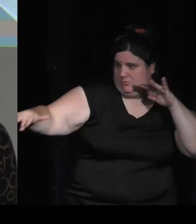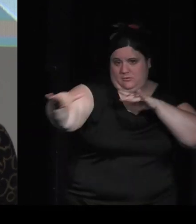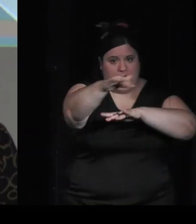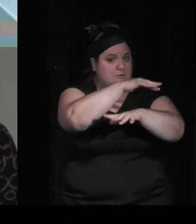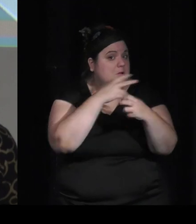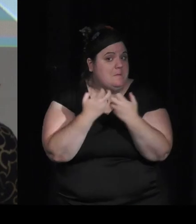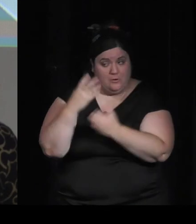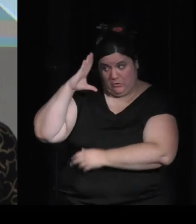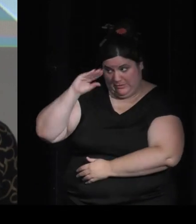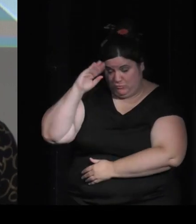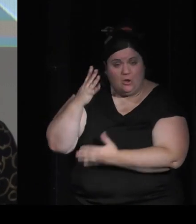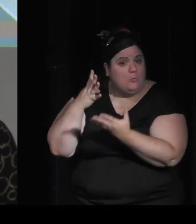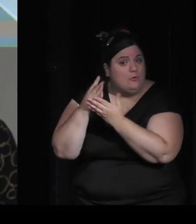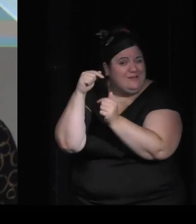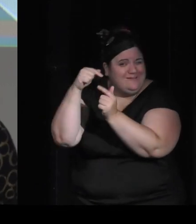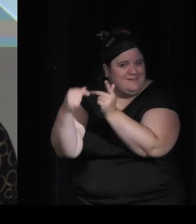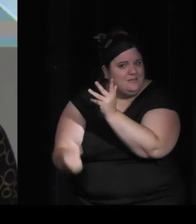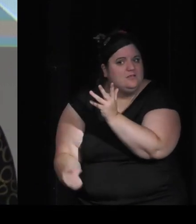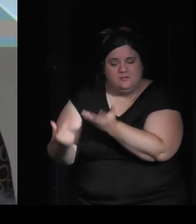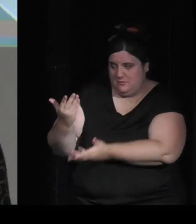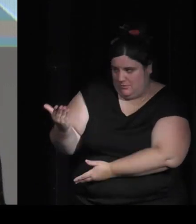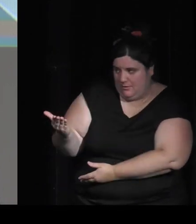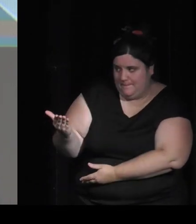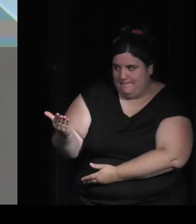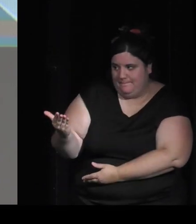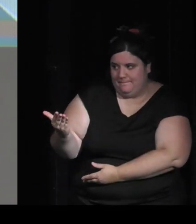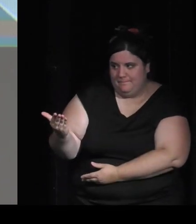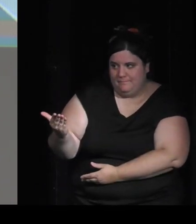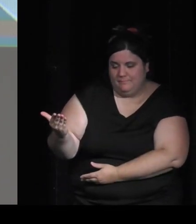ai parlé tout à l'heure j'en ai évoqué quelques-uns obtiennent